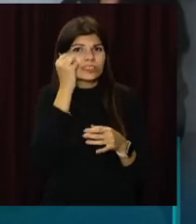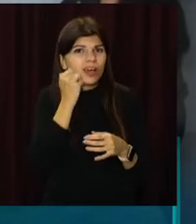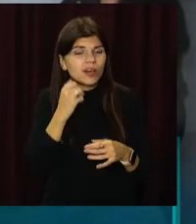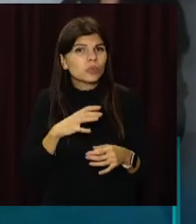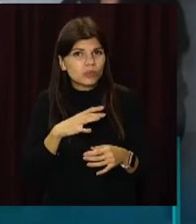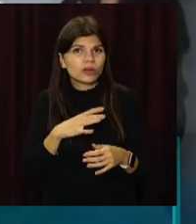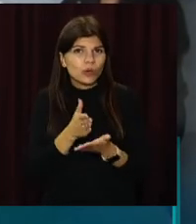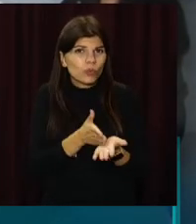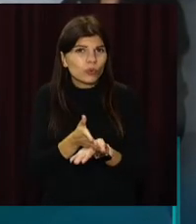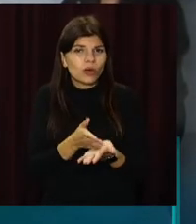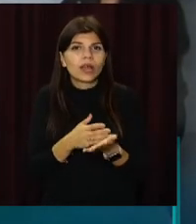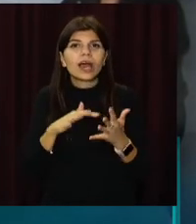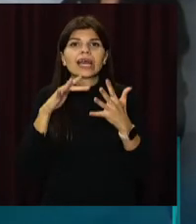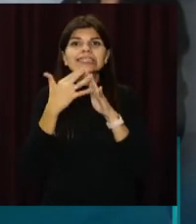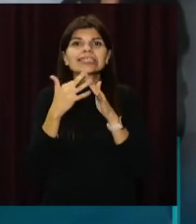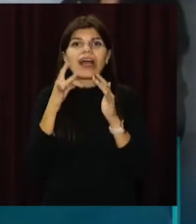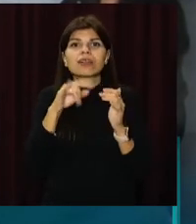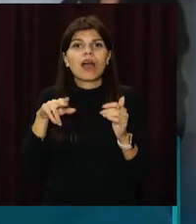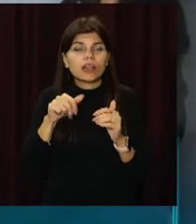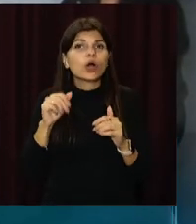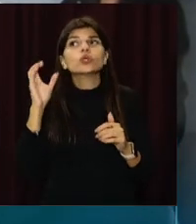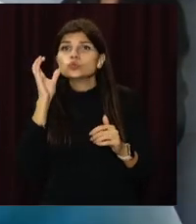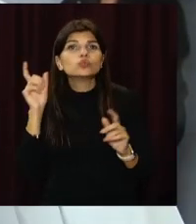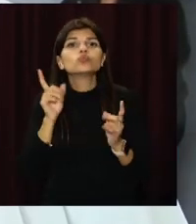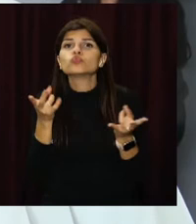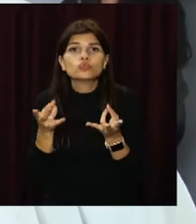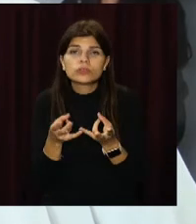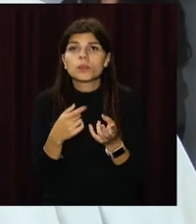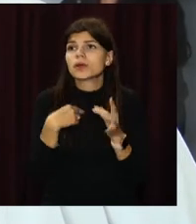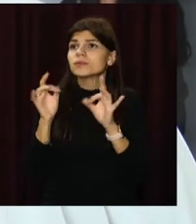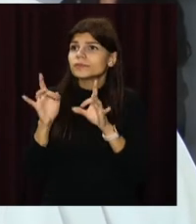застарілі. Сільська рада прислуховується до наших побажань.